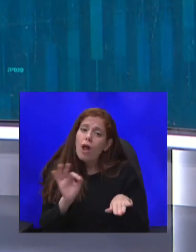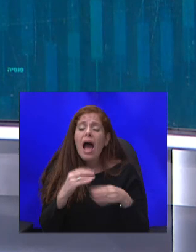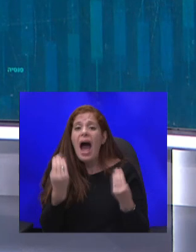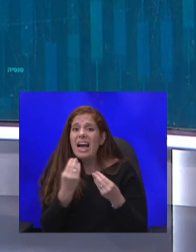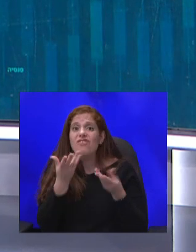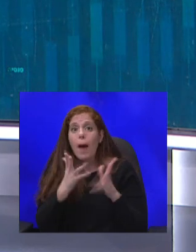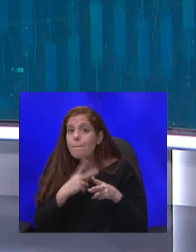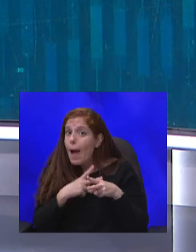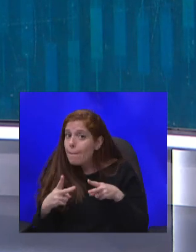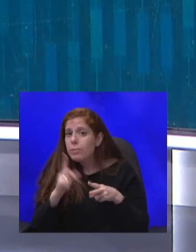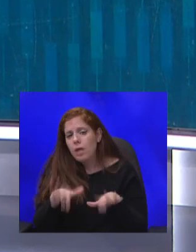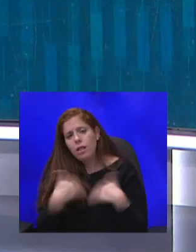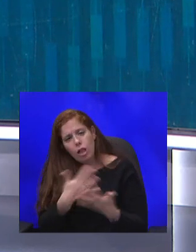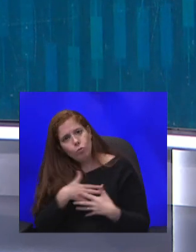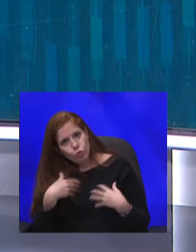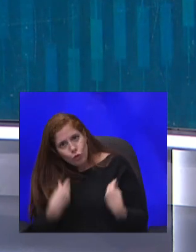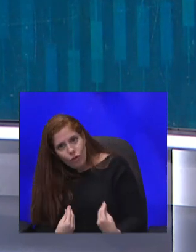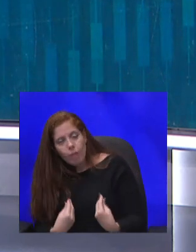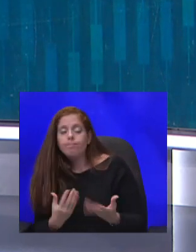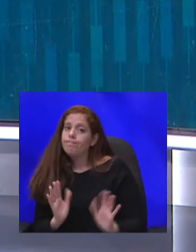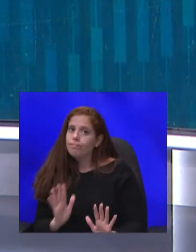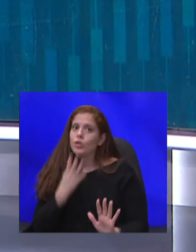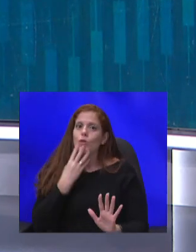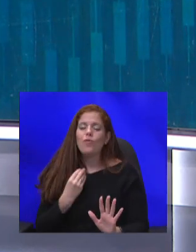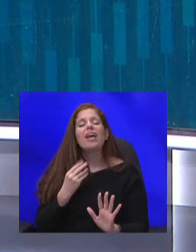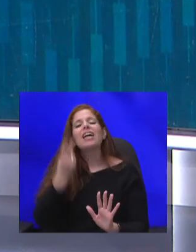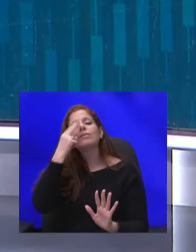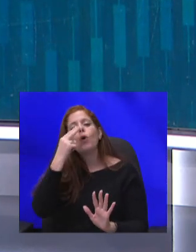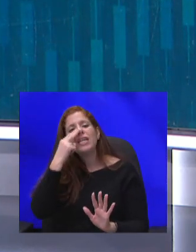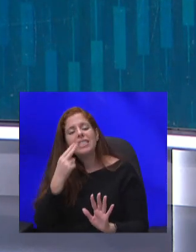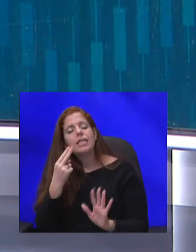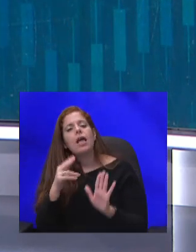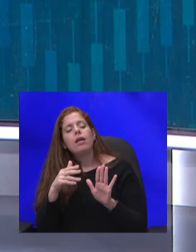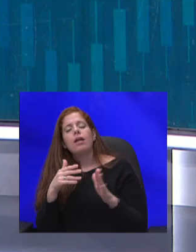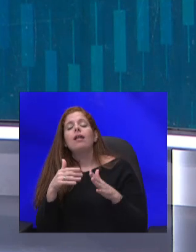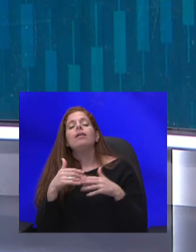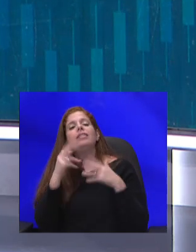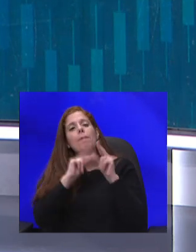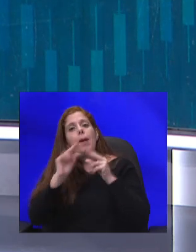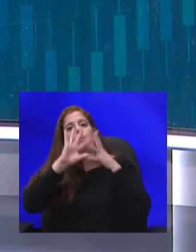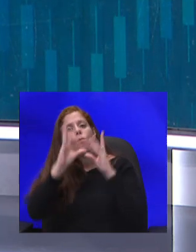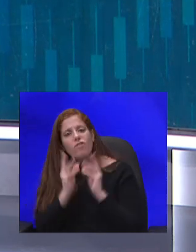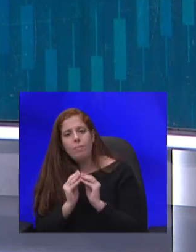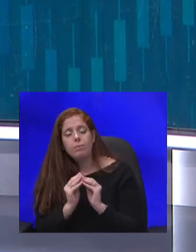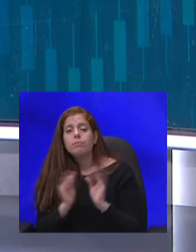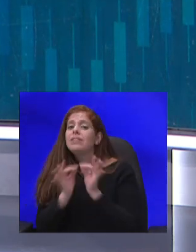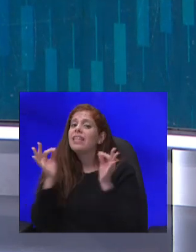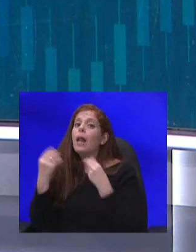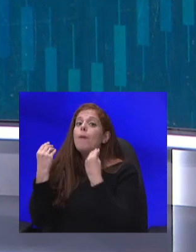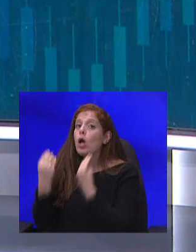תחושה טובה? יופי. אז בואו ננסה שנייה לתת את התמונה המליאה. נתחיל מהחלק הטוב שקרן המטבעה הצביע לה.